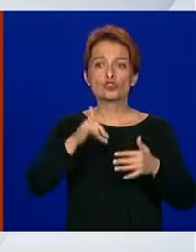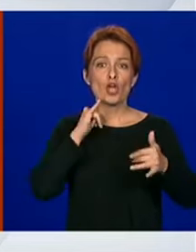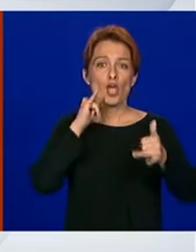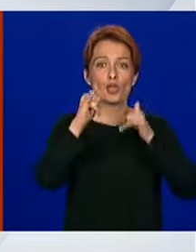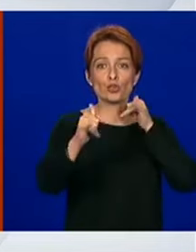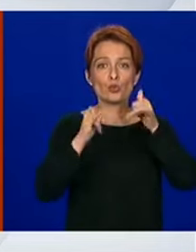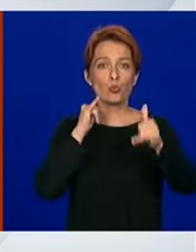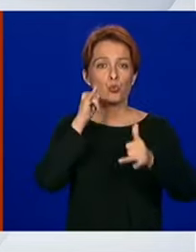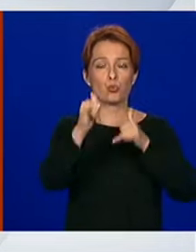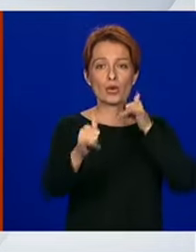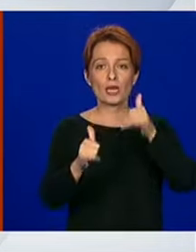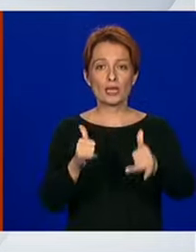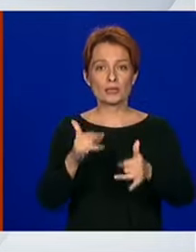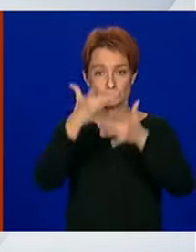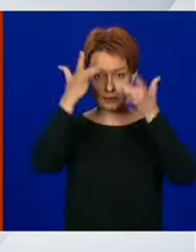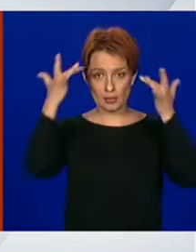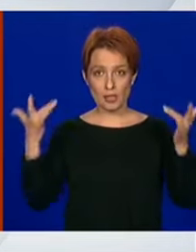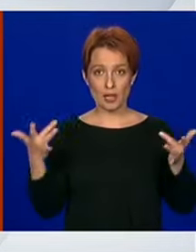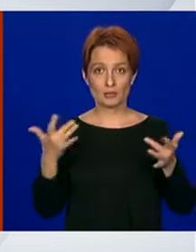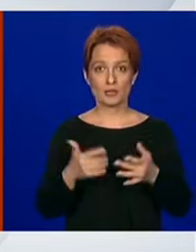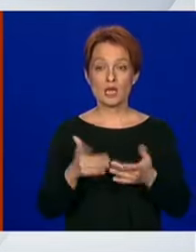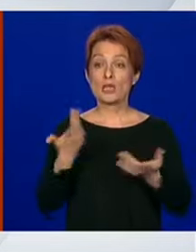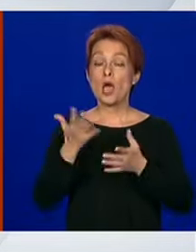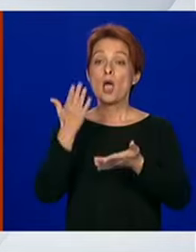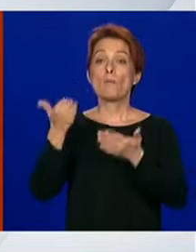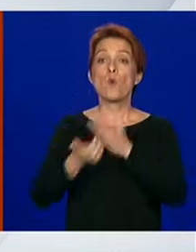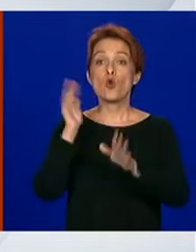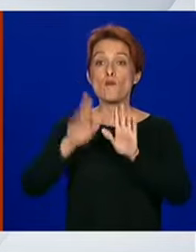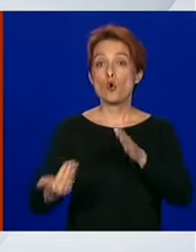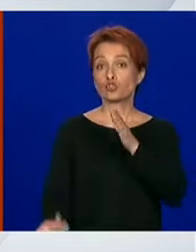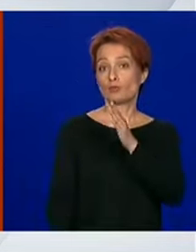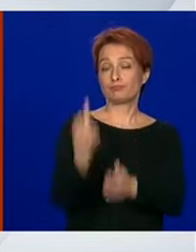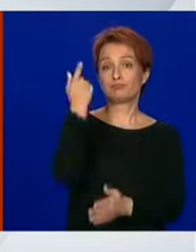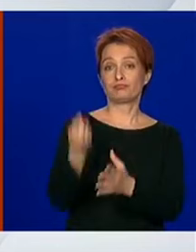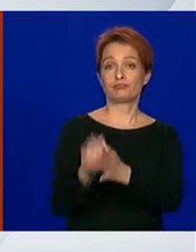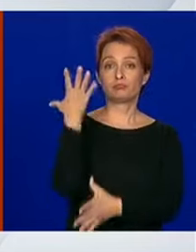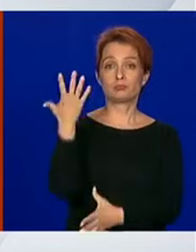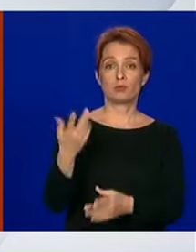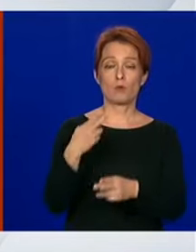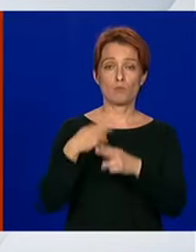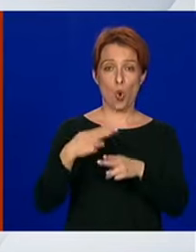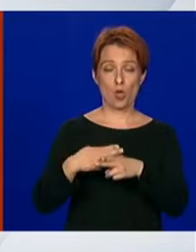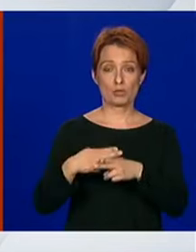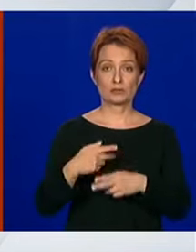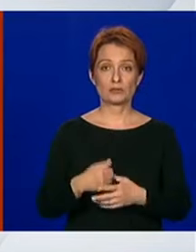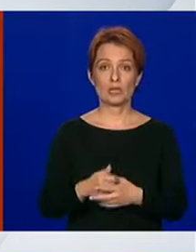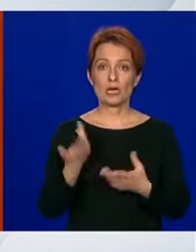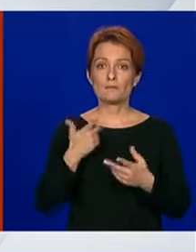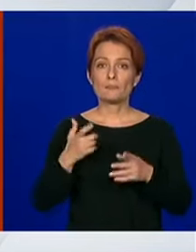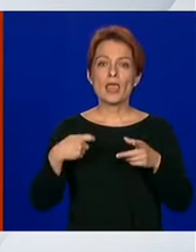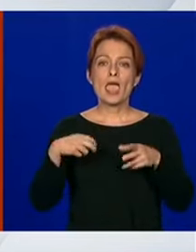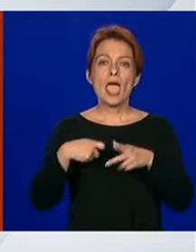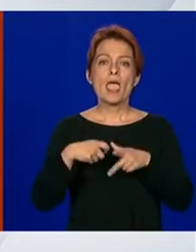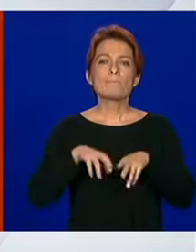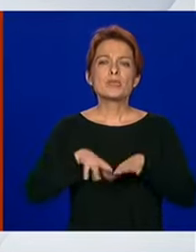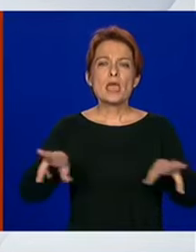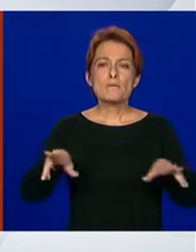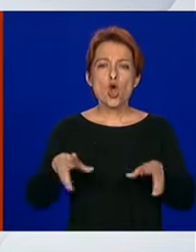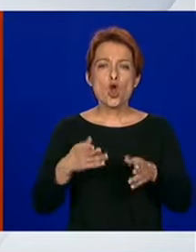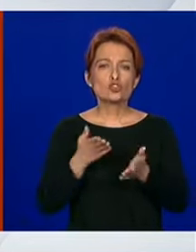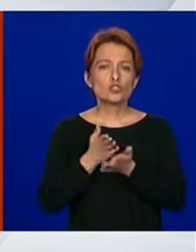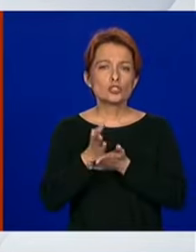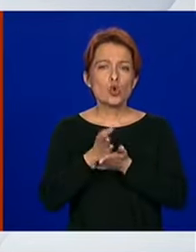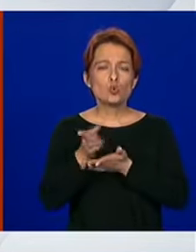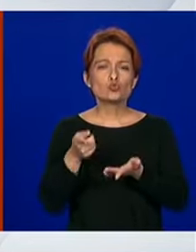dođe do nekih žadišta dakle na epidemijološkoj službi i na